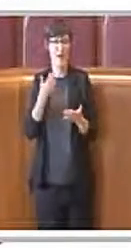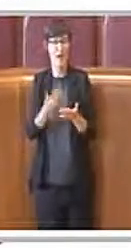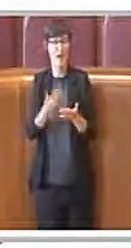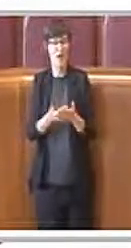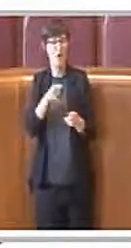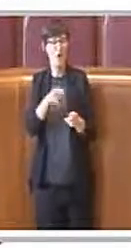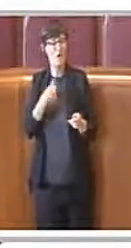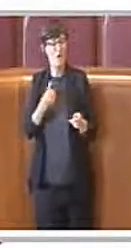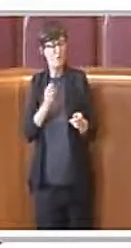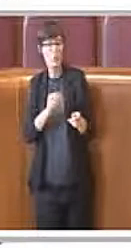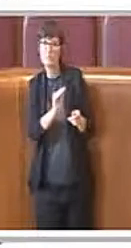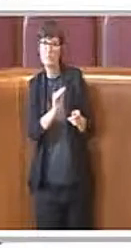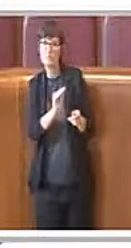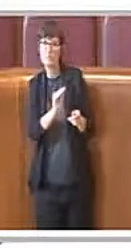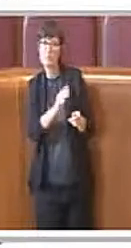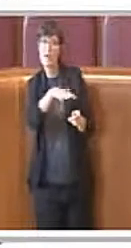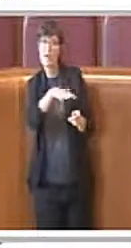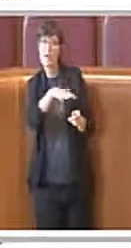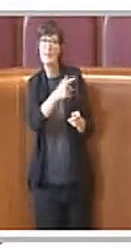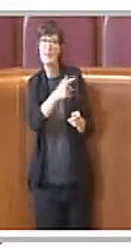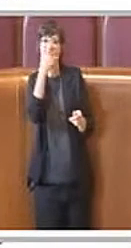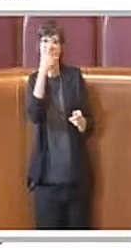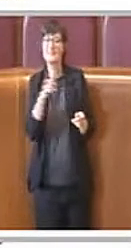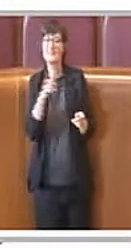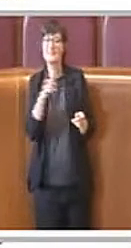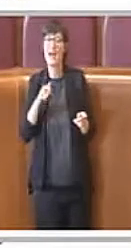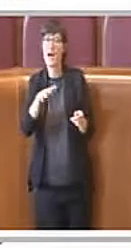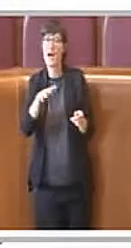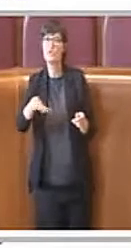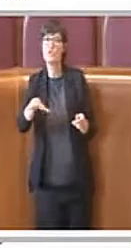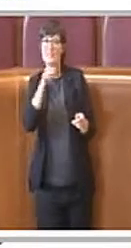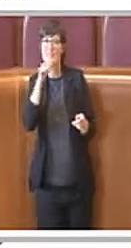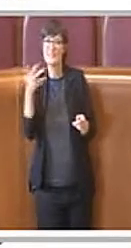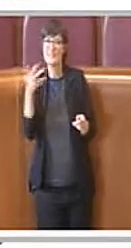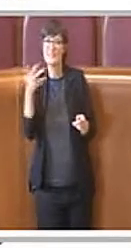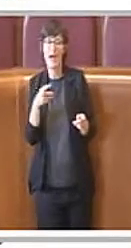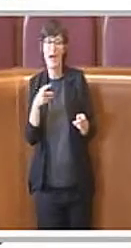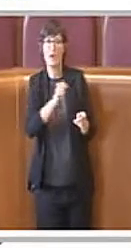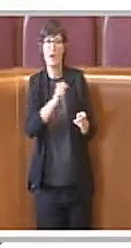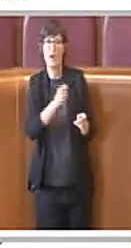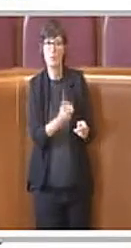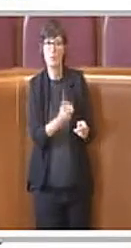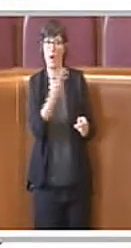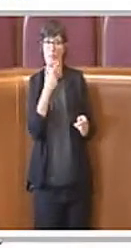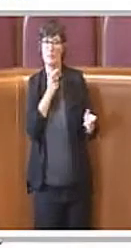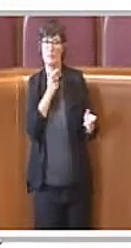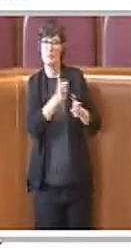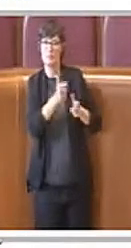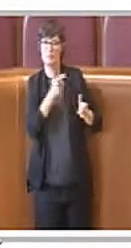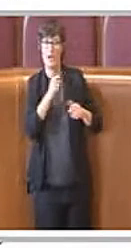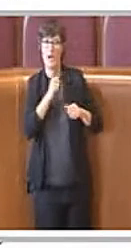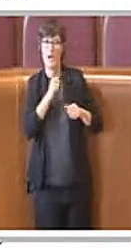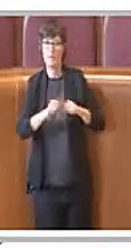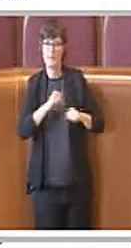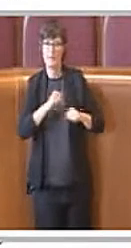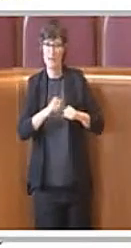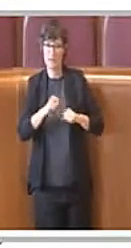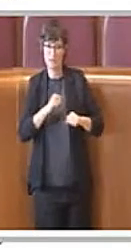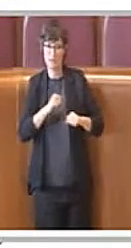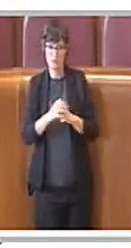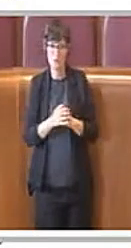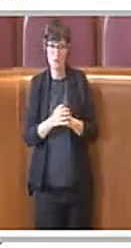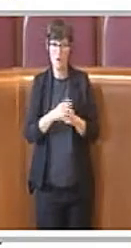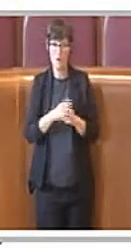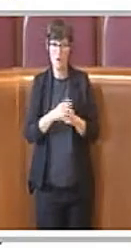interlocutore capace di interpretare bisogni dei cittadini e interagire efficacemente con l'amministrazione, nella definizione e